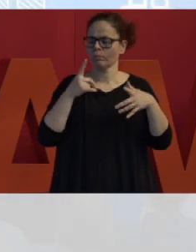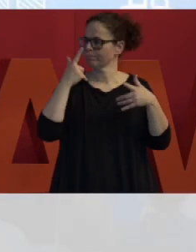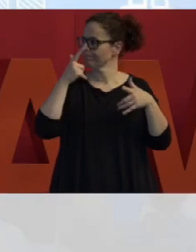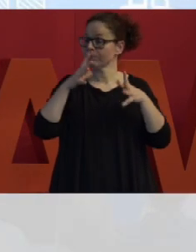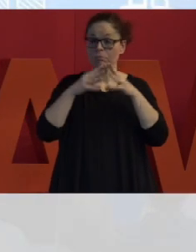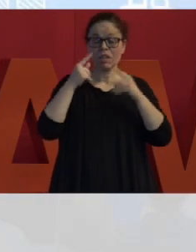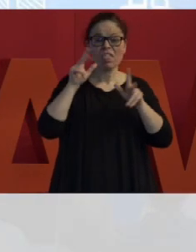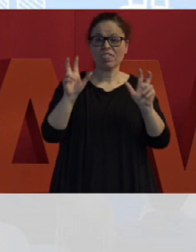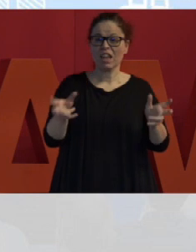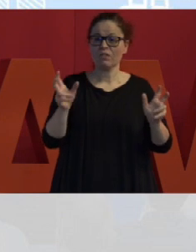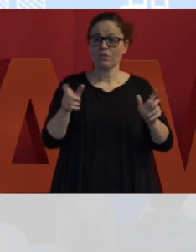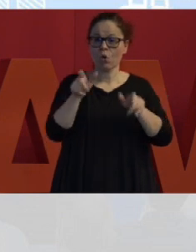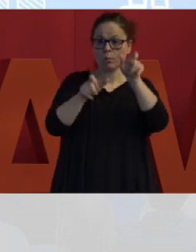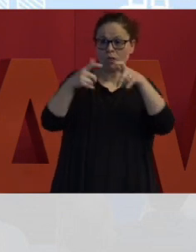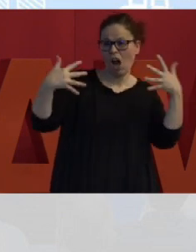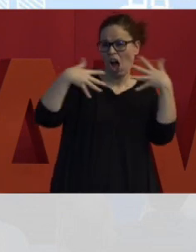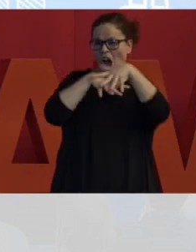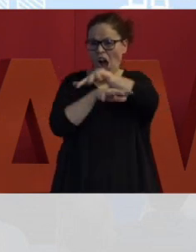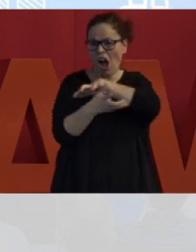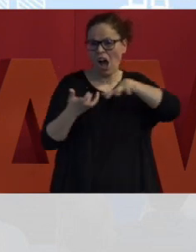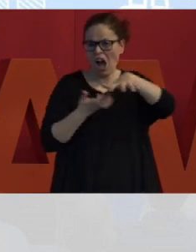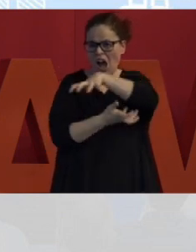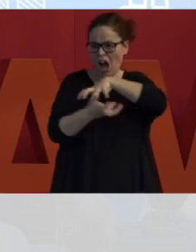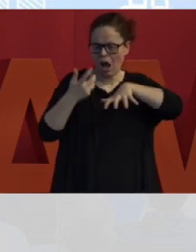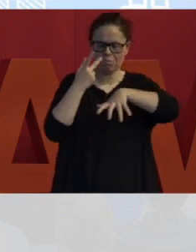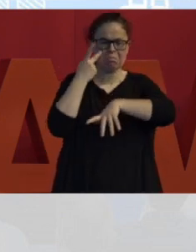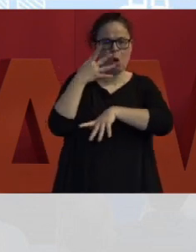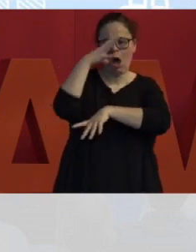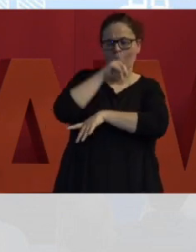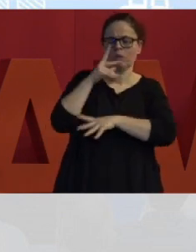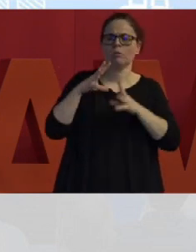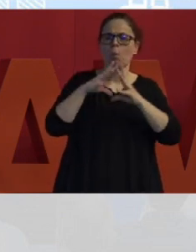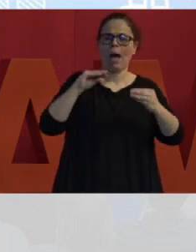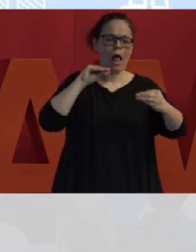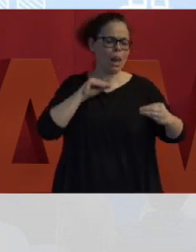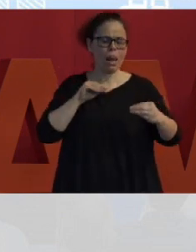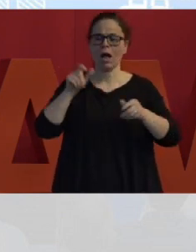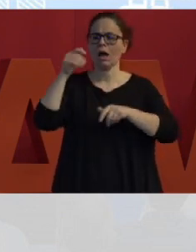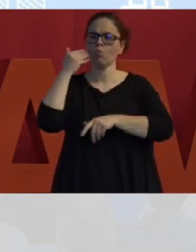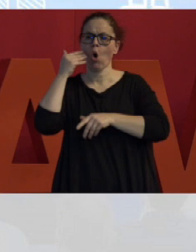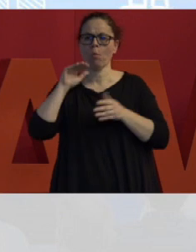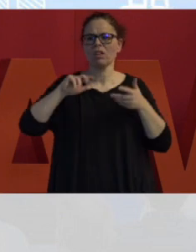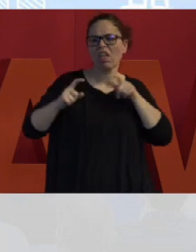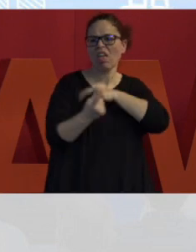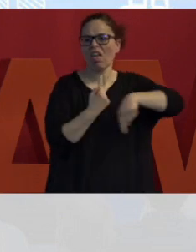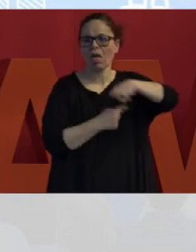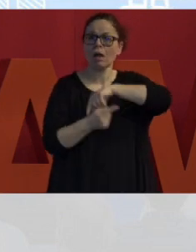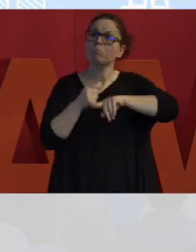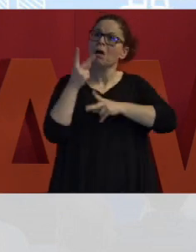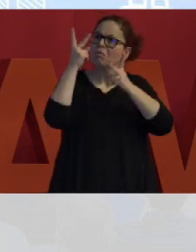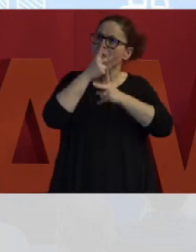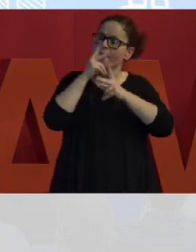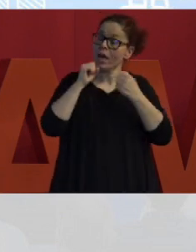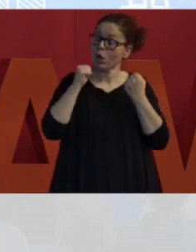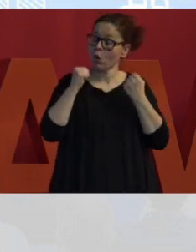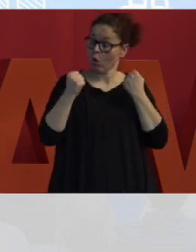una cozzaglia di energumeni che si ammassava disordinatamente intorno a una palla. In realtà si tratta di un'azione sportiva che segue